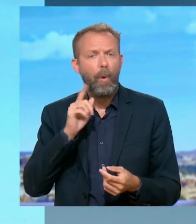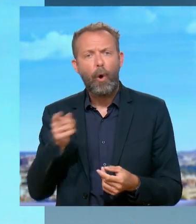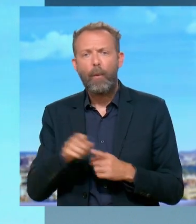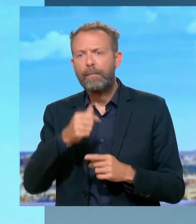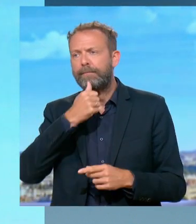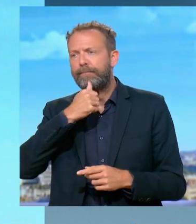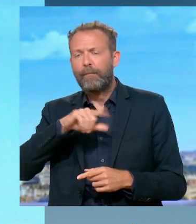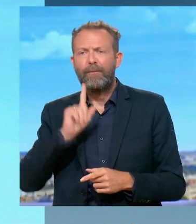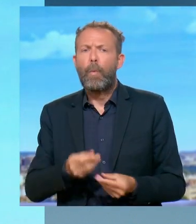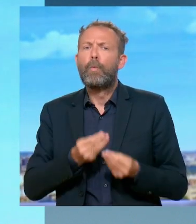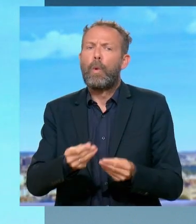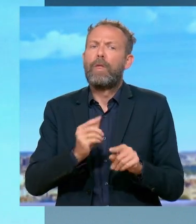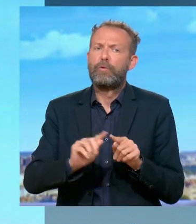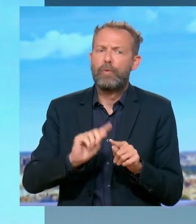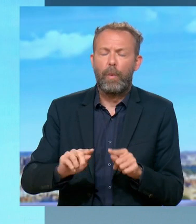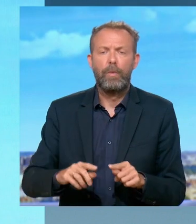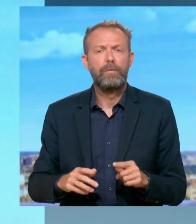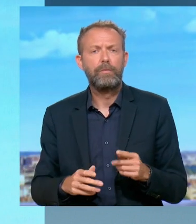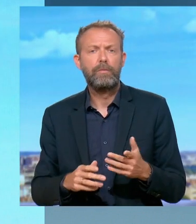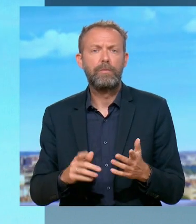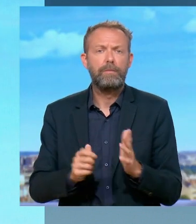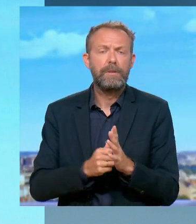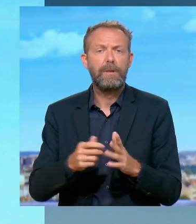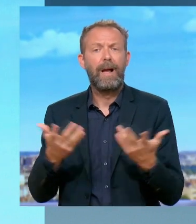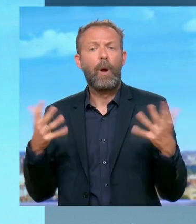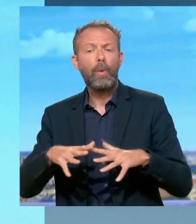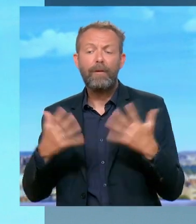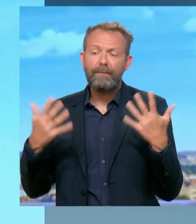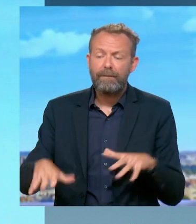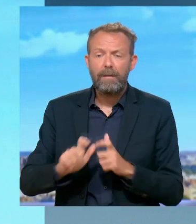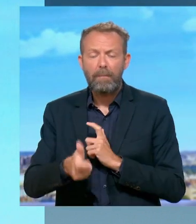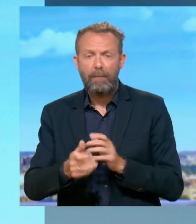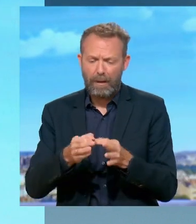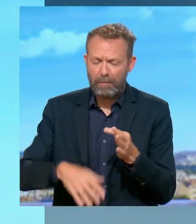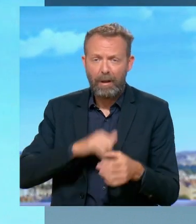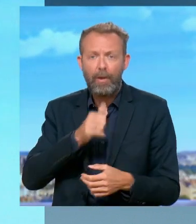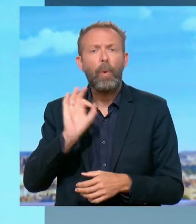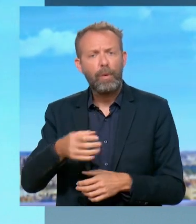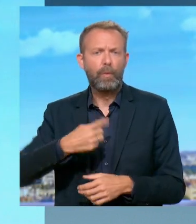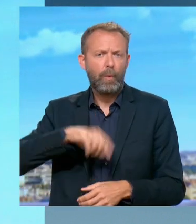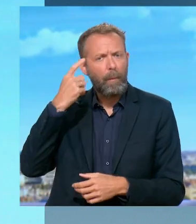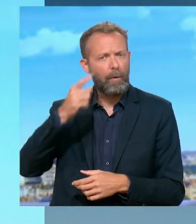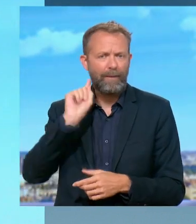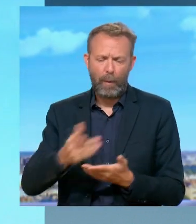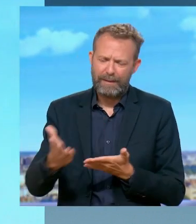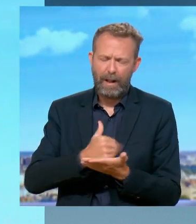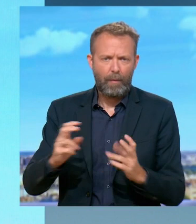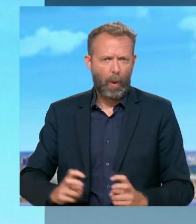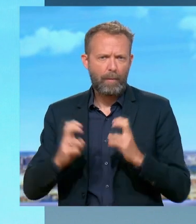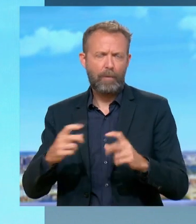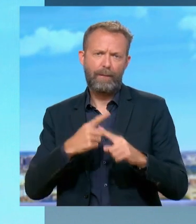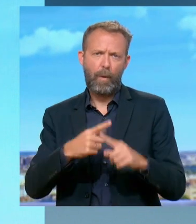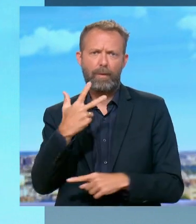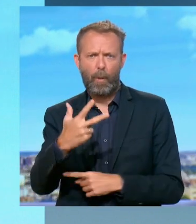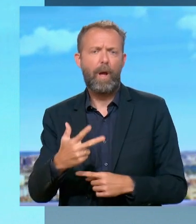obligé de laisser quelque chose à la sortie de cette réunion qui n'a pas amené grand-chose. Oui, nous nous considérons qu'il faut augmenter les salaires jusqu'à trois fois le SMIC de